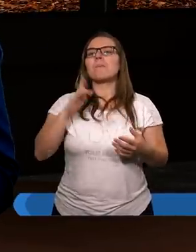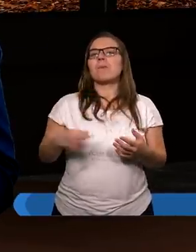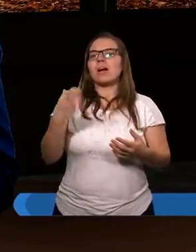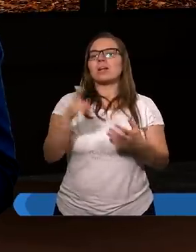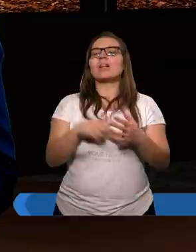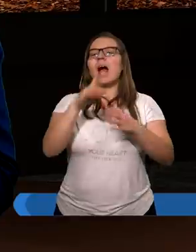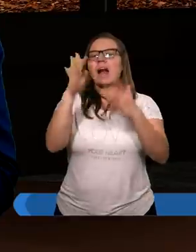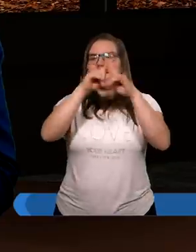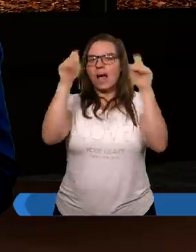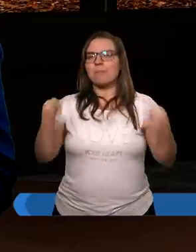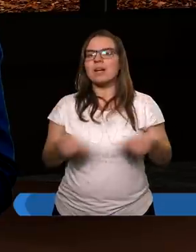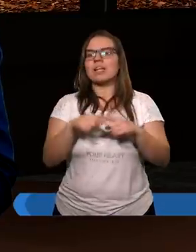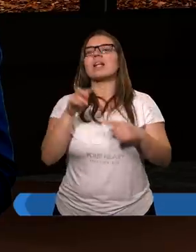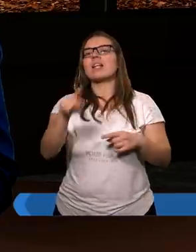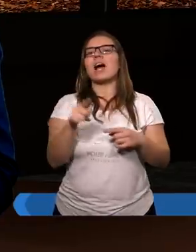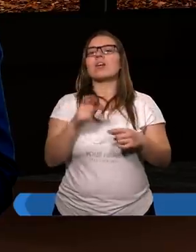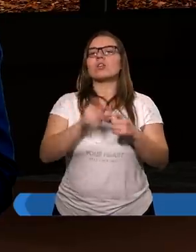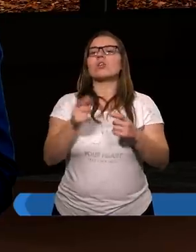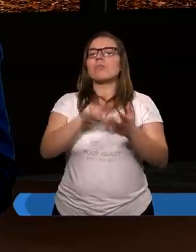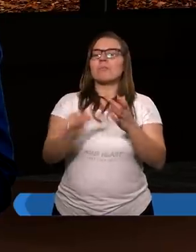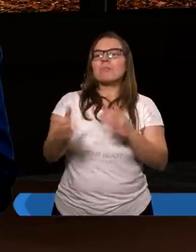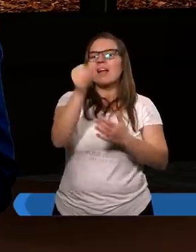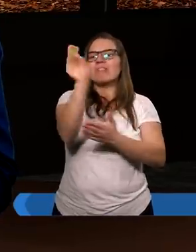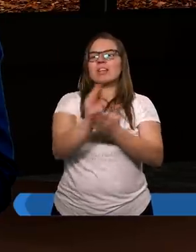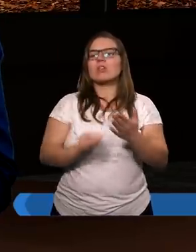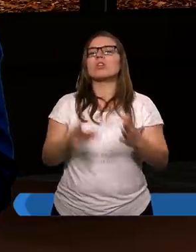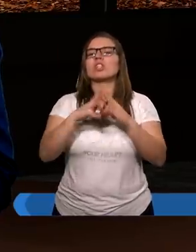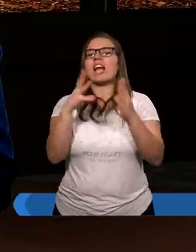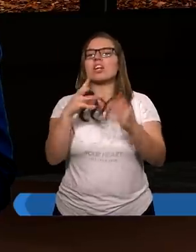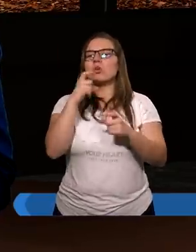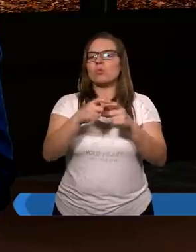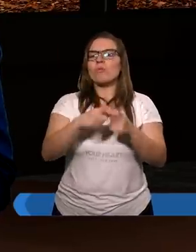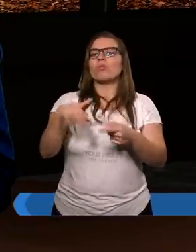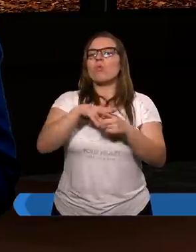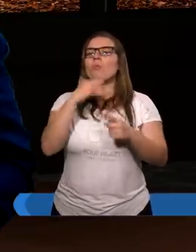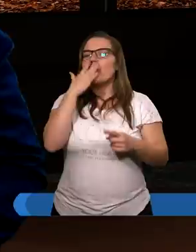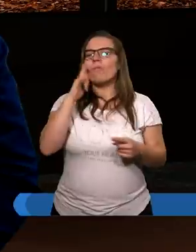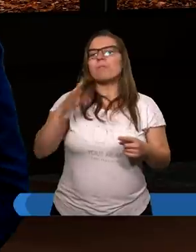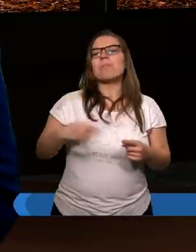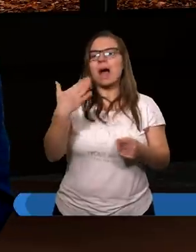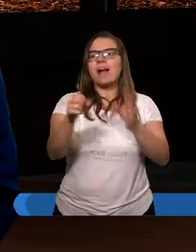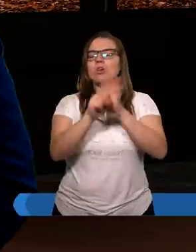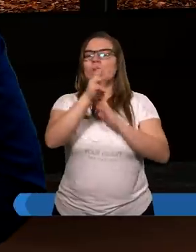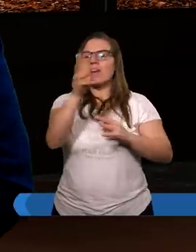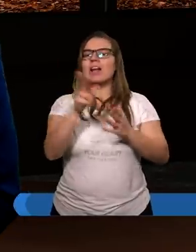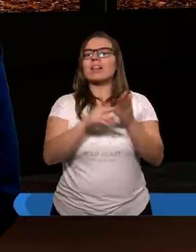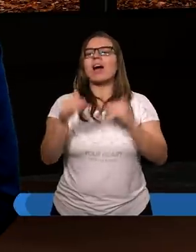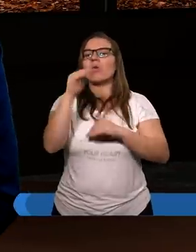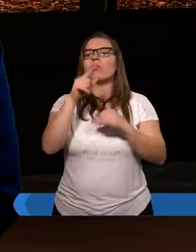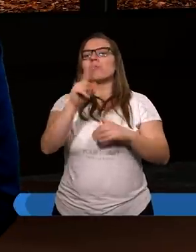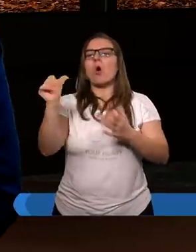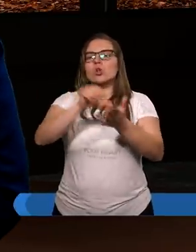Pan na onych tablicach, tak jak był, pierwej napisał dziesięć słów, które mówi Pan do was na górze